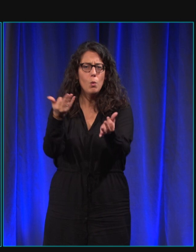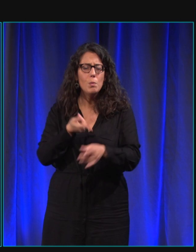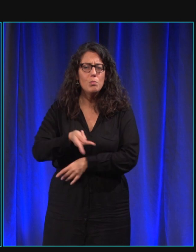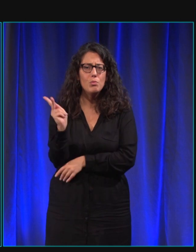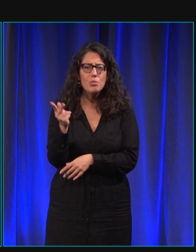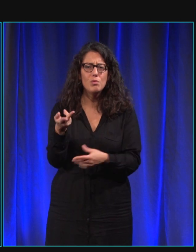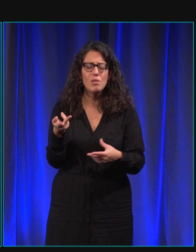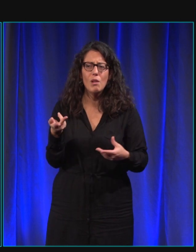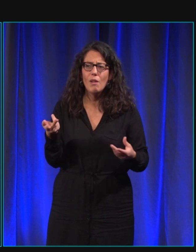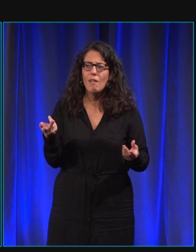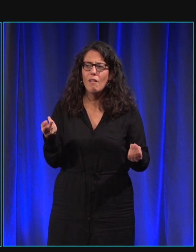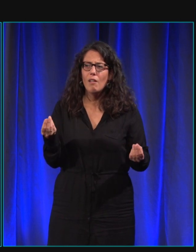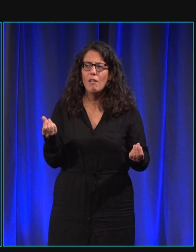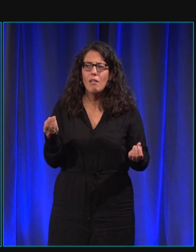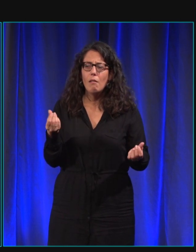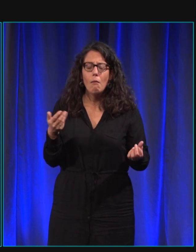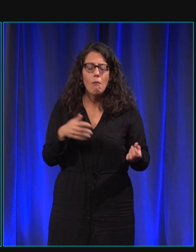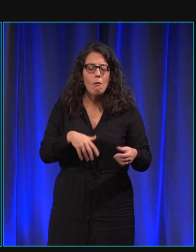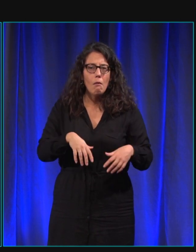Vraiment, c'est...